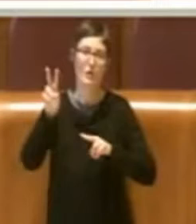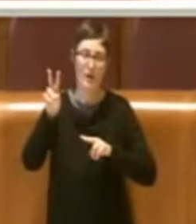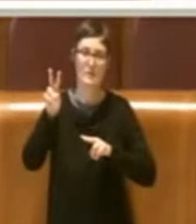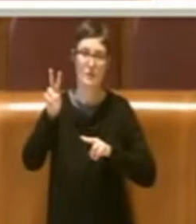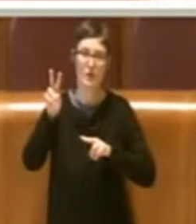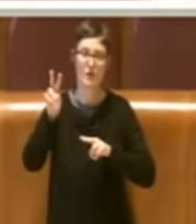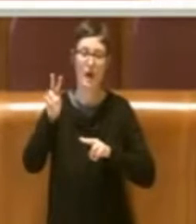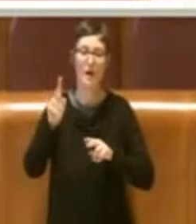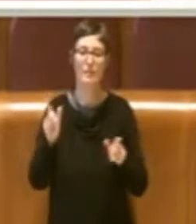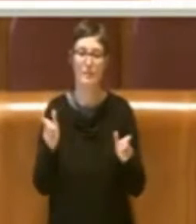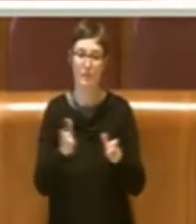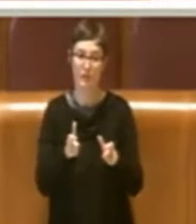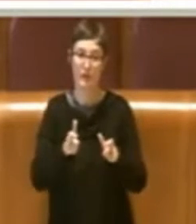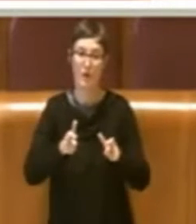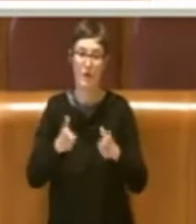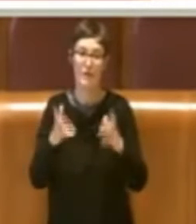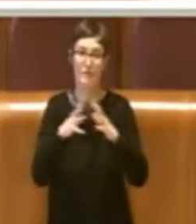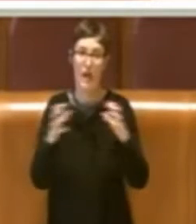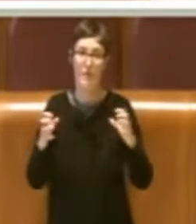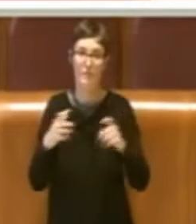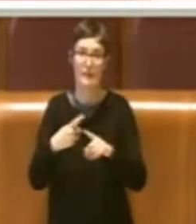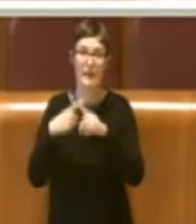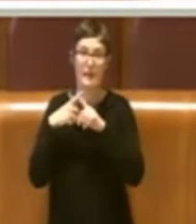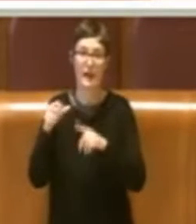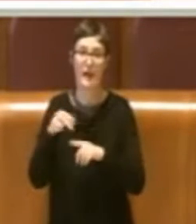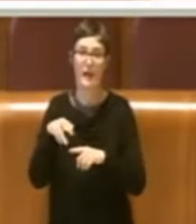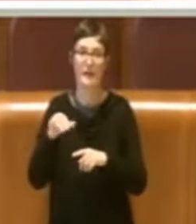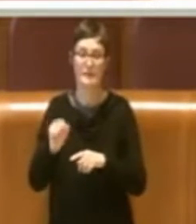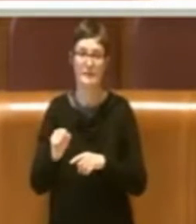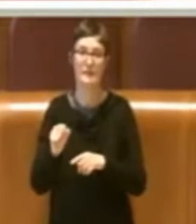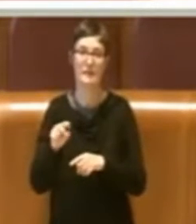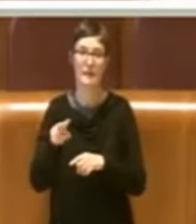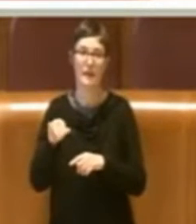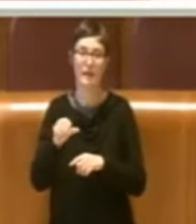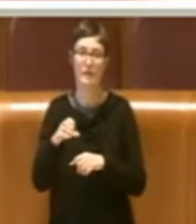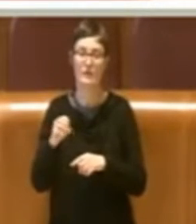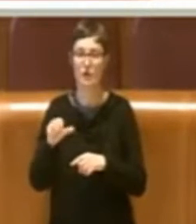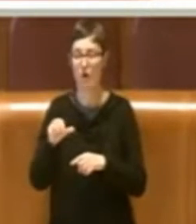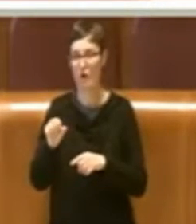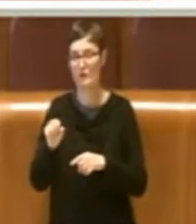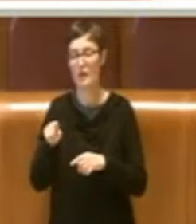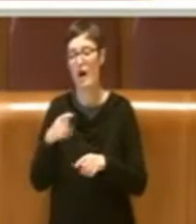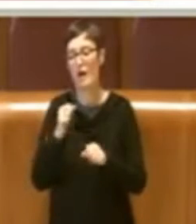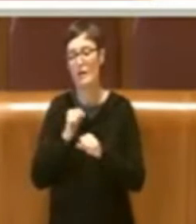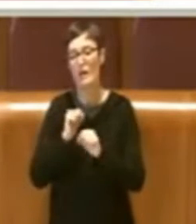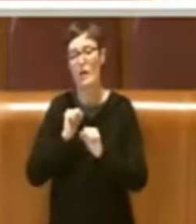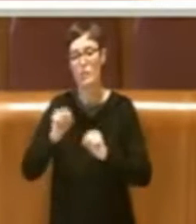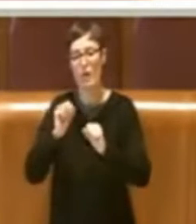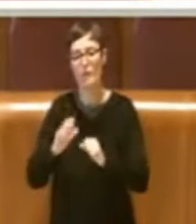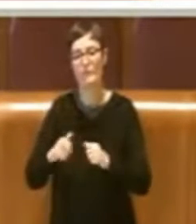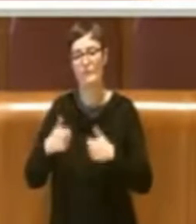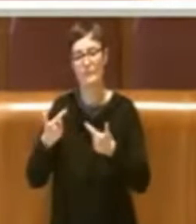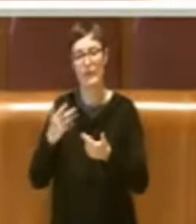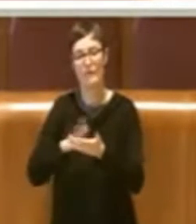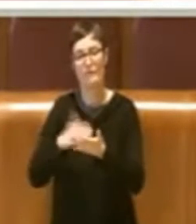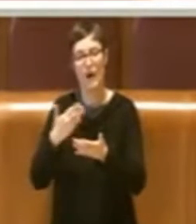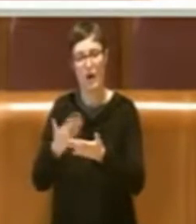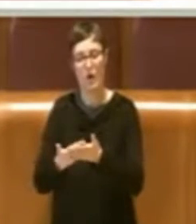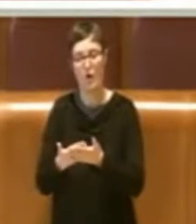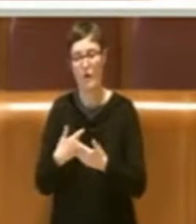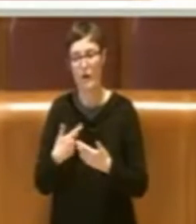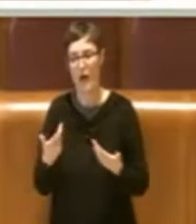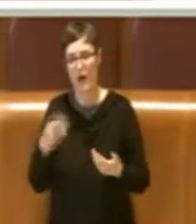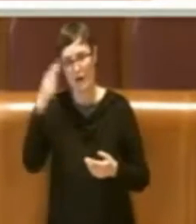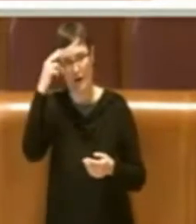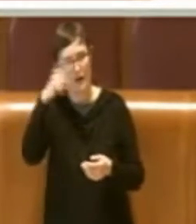fabbrica dell'ex Nia Viscosa proprio perché questa possa essere valorizzata. Ricordiamo che la cittadinanza